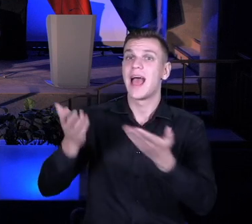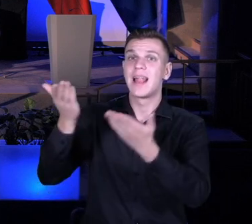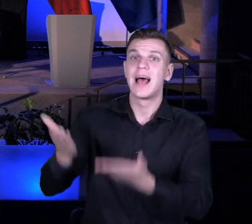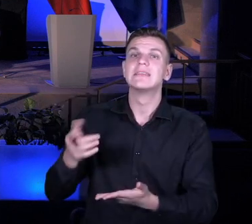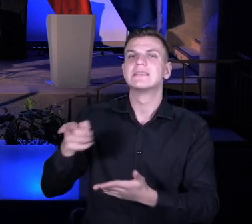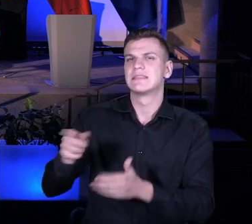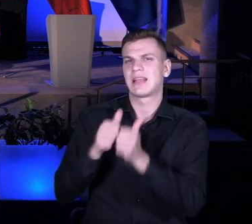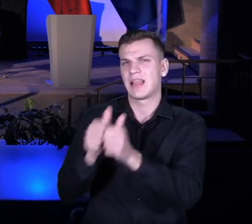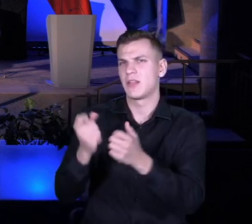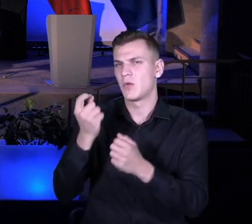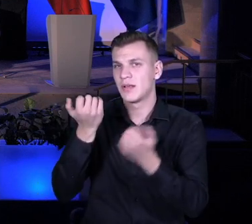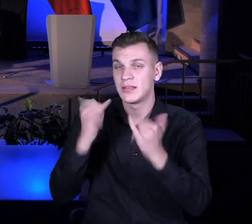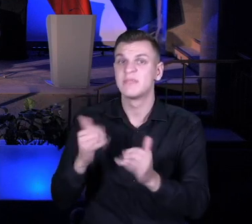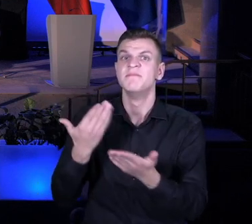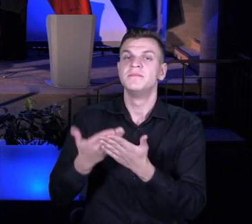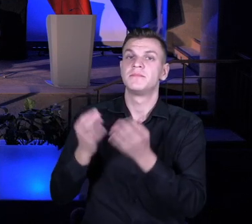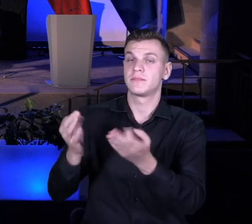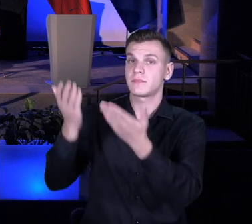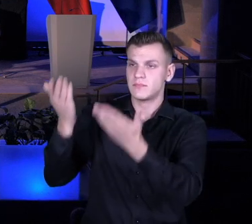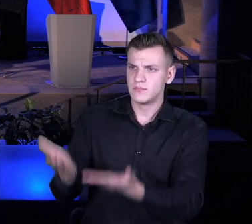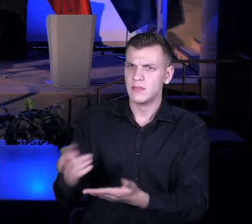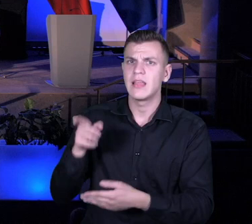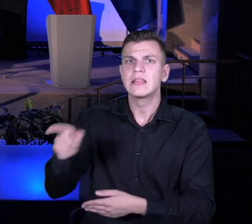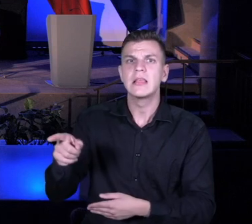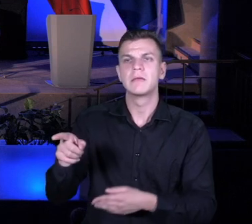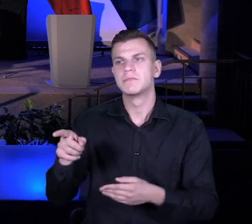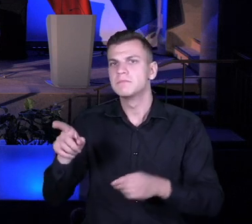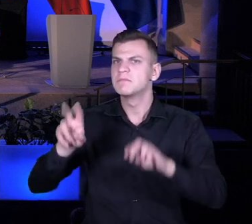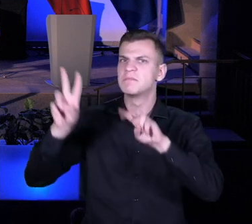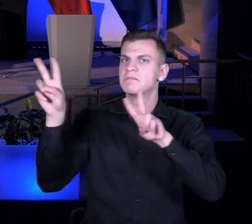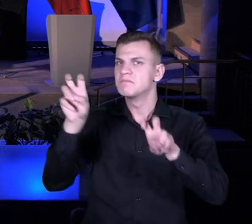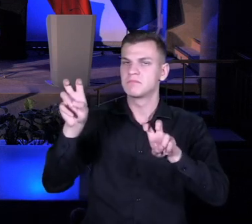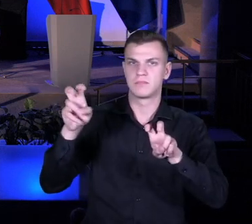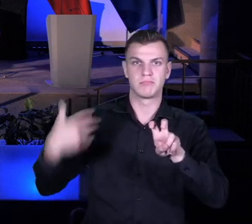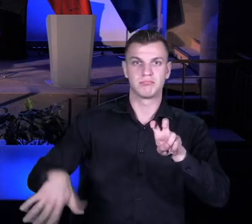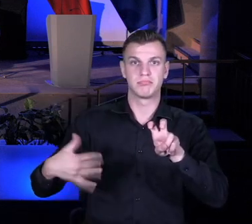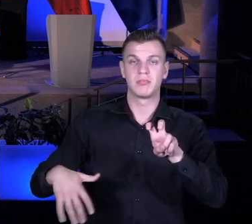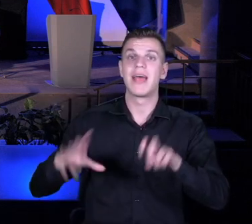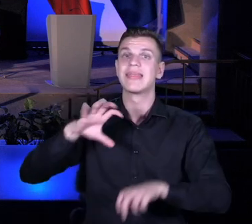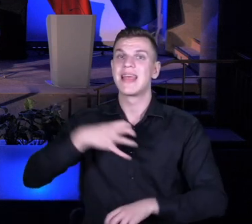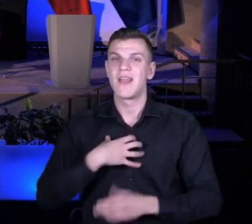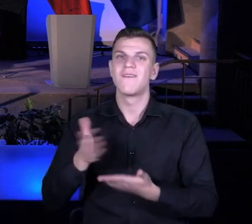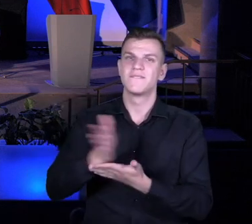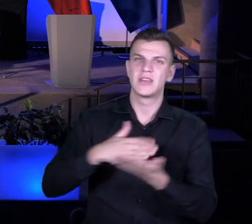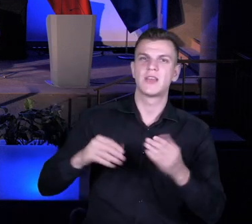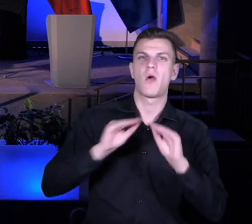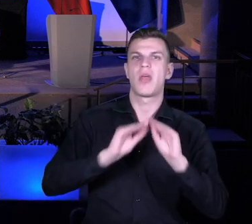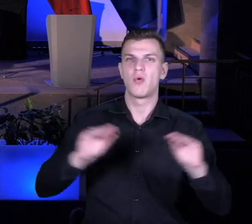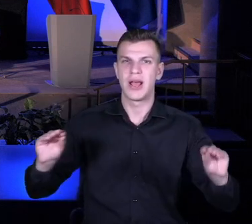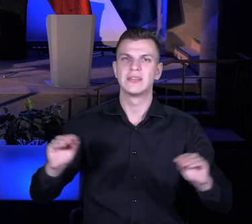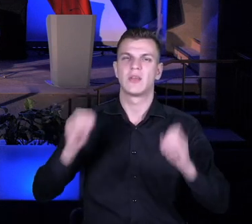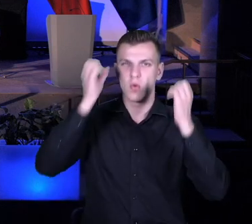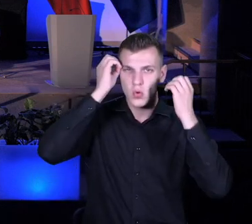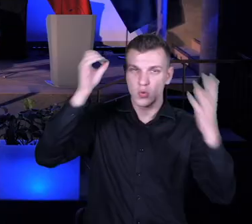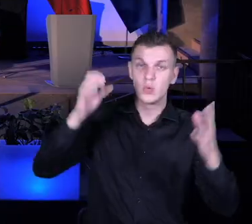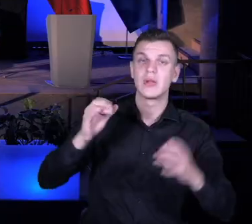nieco roli, bo jesteś, już teraz przeczytam, masz bardzo taki tytuł ważny, dyrektorka Wydziału Edukacji, Kultury i Sportu Urzędu Miasta i